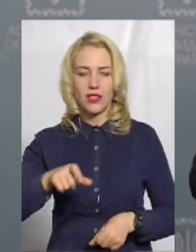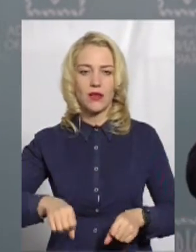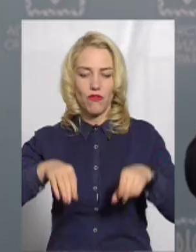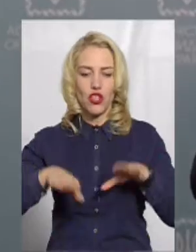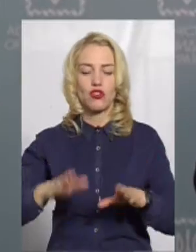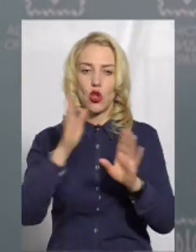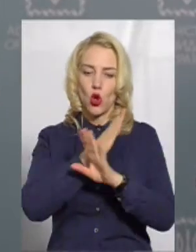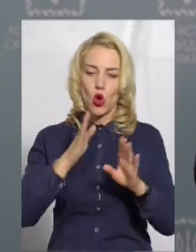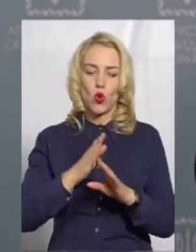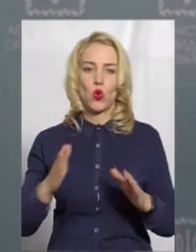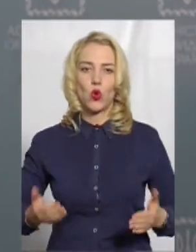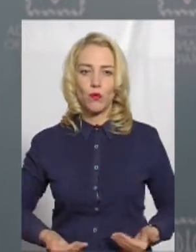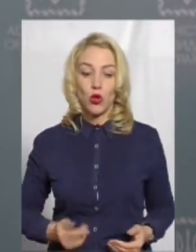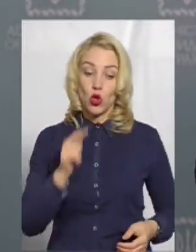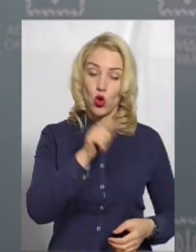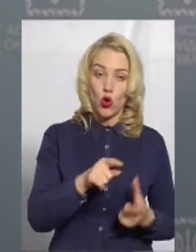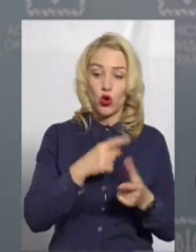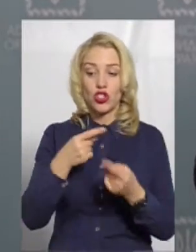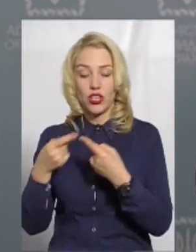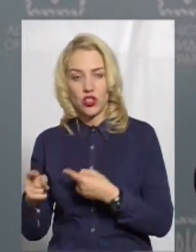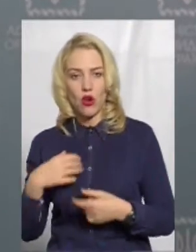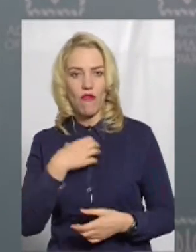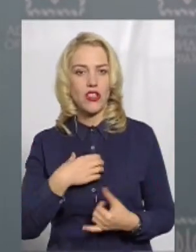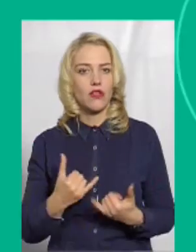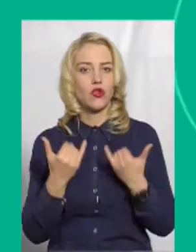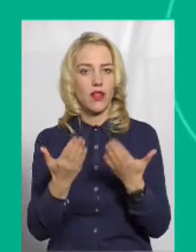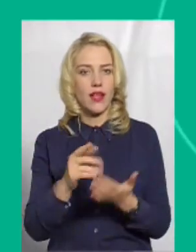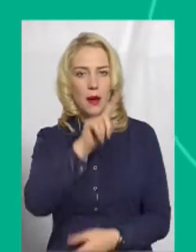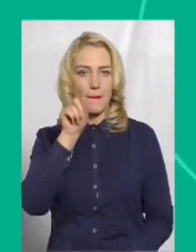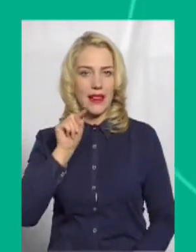чи іншого дуже важливого для них питання.